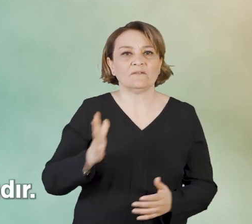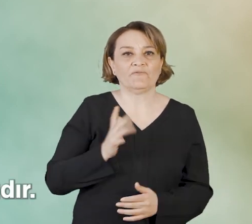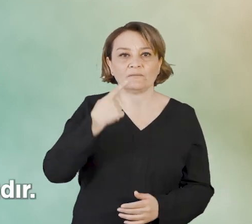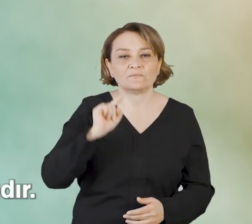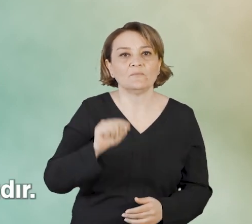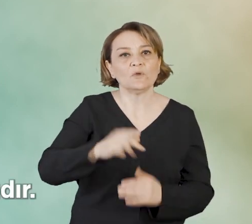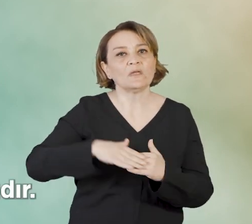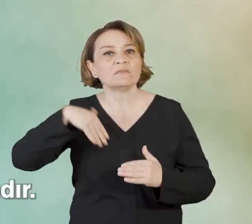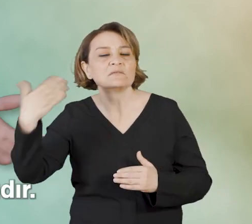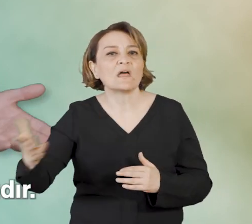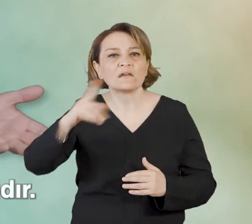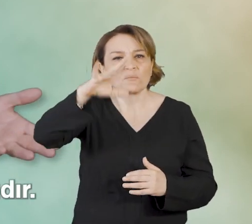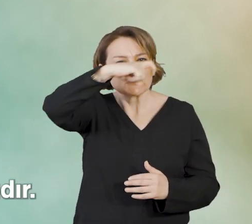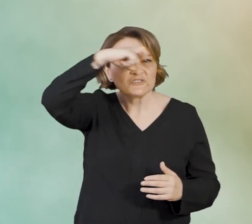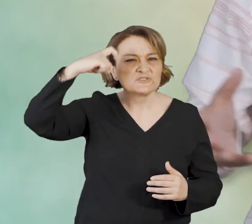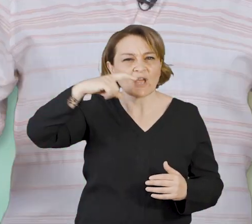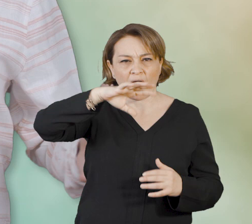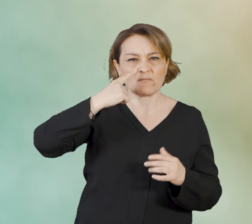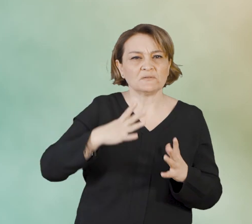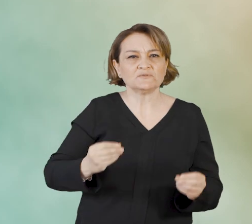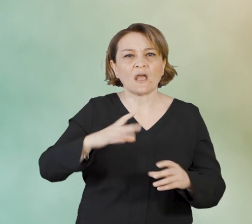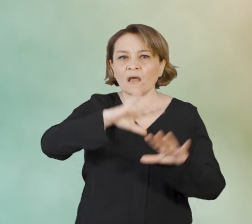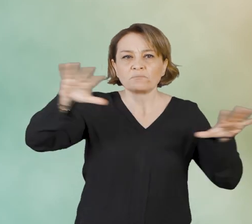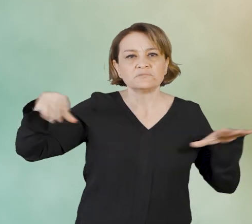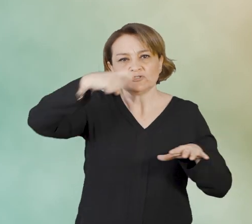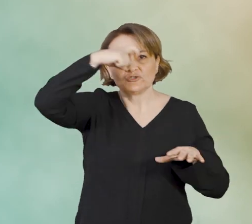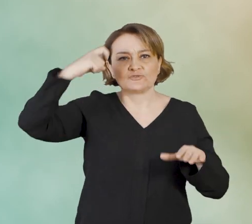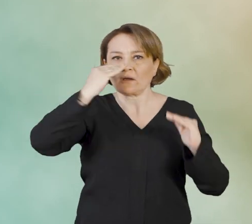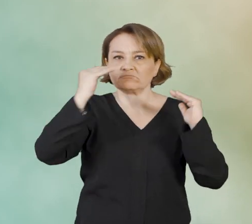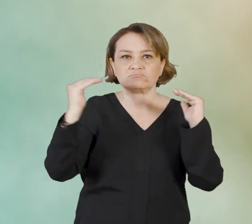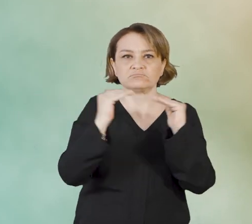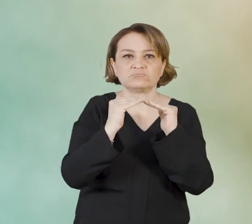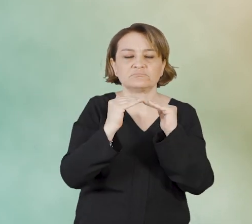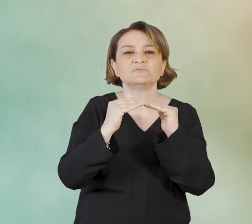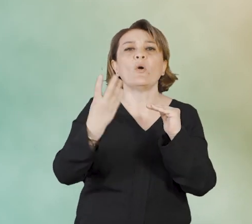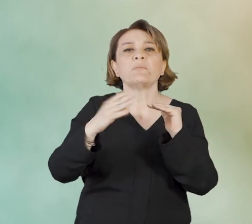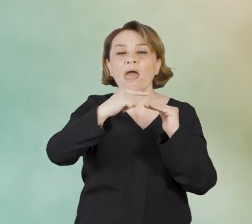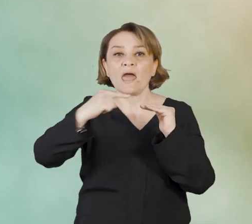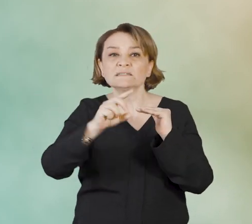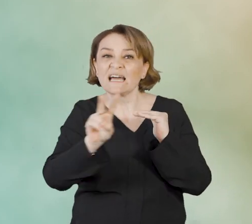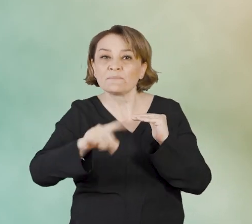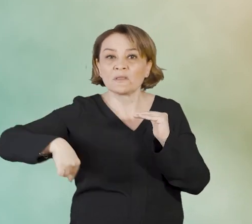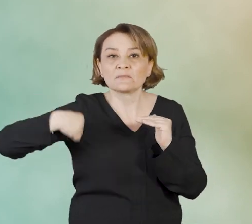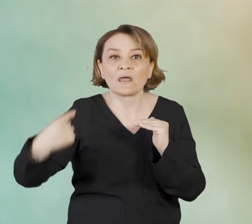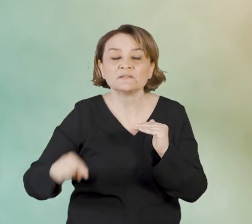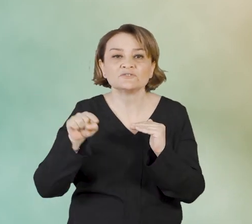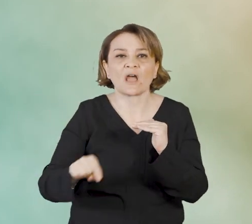gösterir. İnsanlar da diğer memeliler gibi sıcak kanlıdır. Yani ortam sıcaklığına göre vücut ısısını ayarlayamaz. Eksi 20 santigrat